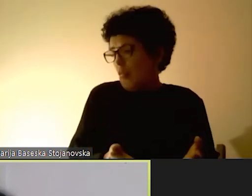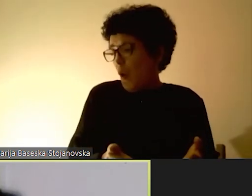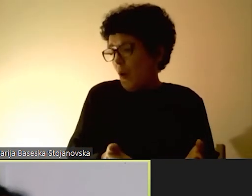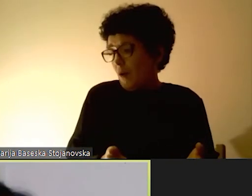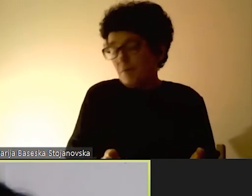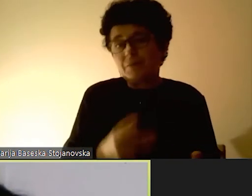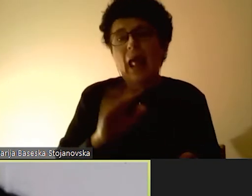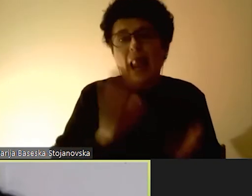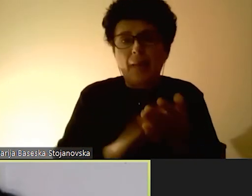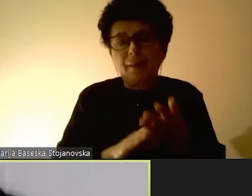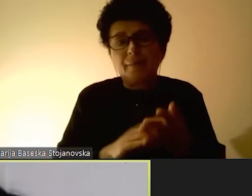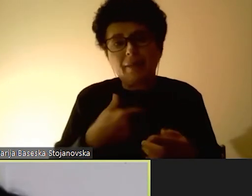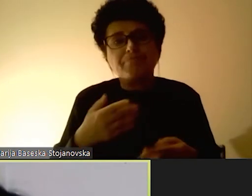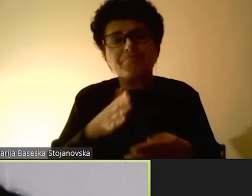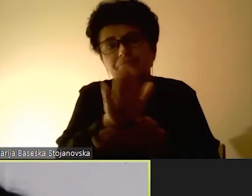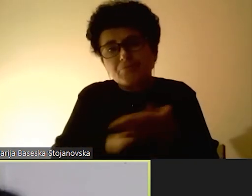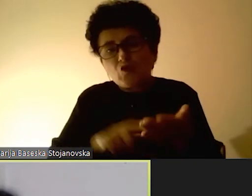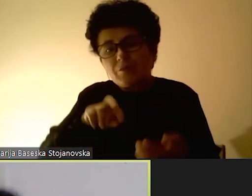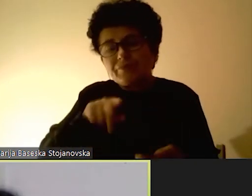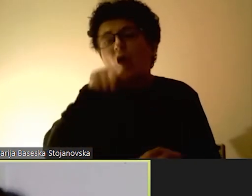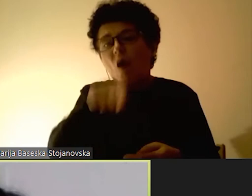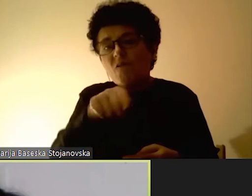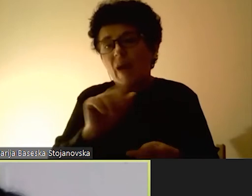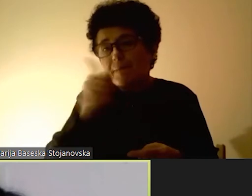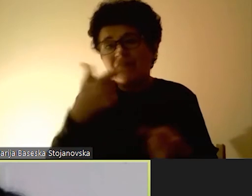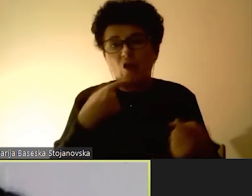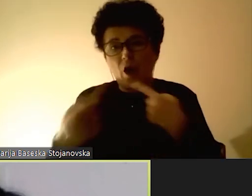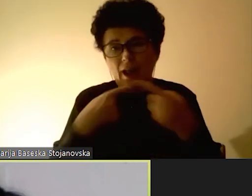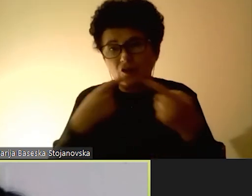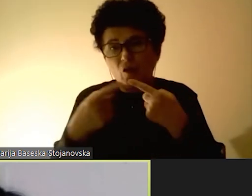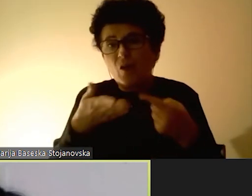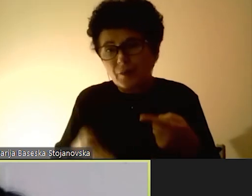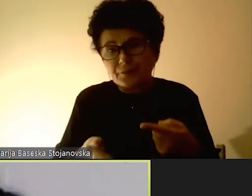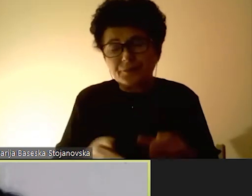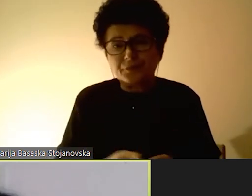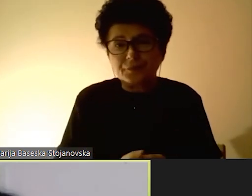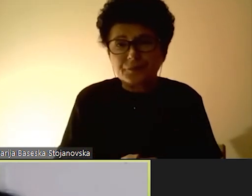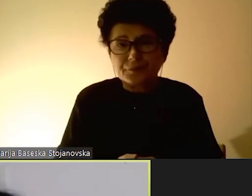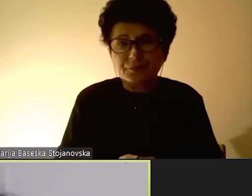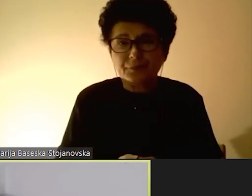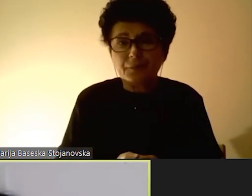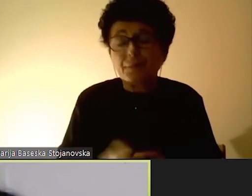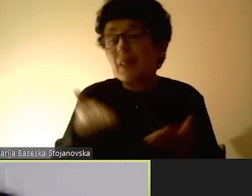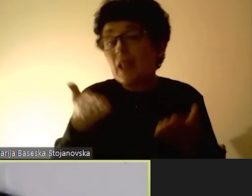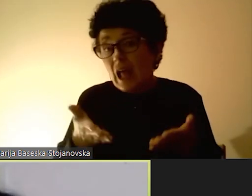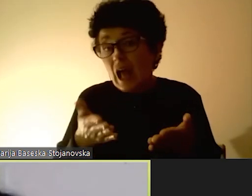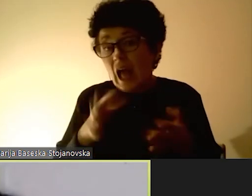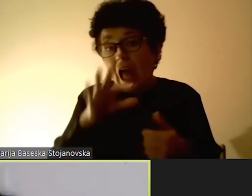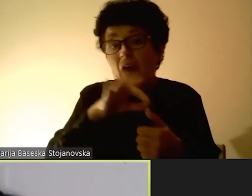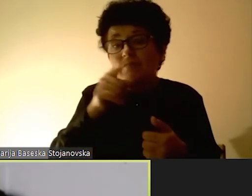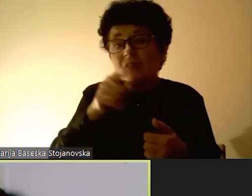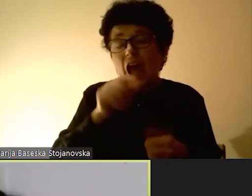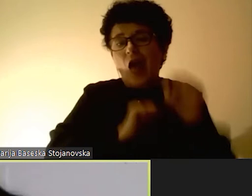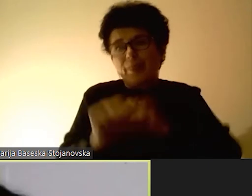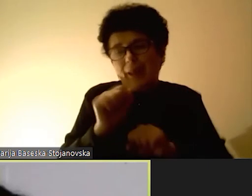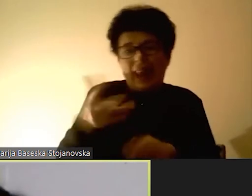Првичниот контакт со створителите тренуваме токно од тоа и тука некако тие нивни одбрани паѓаат,